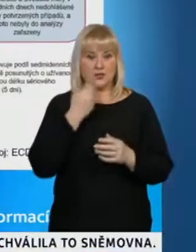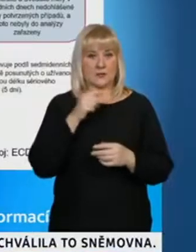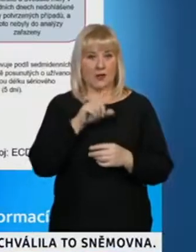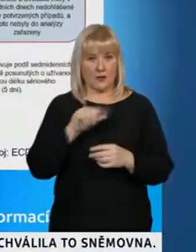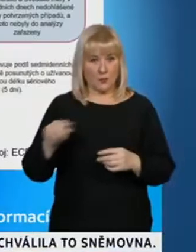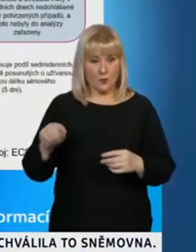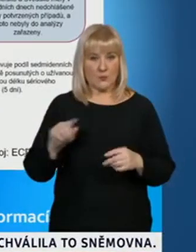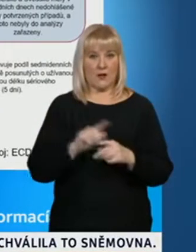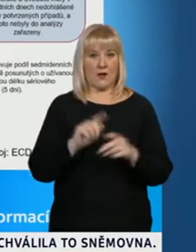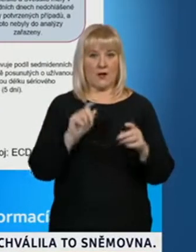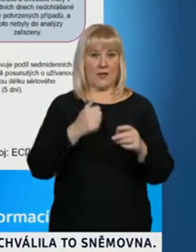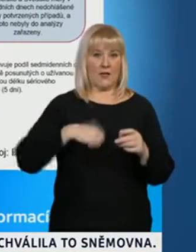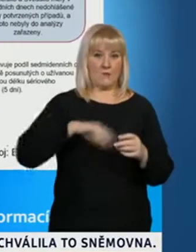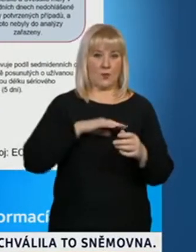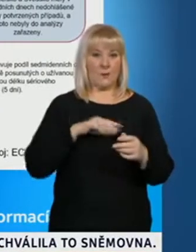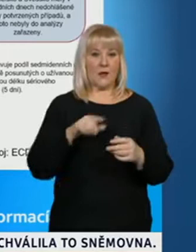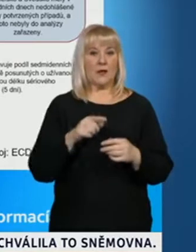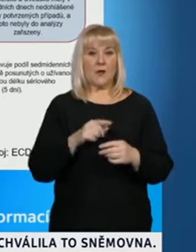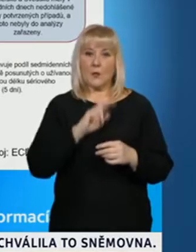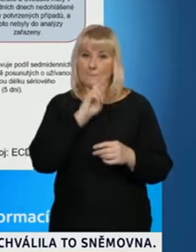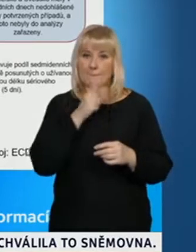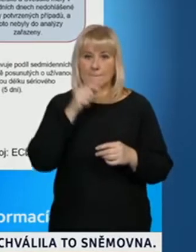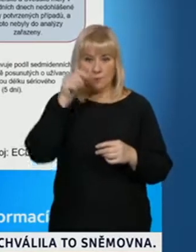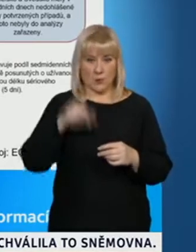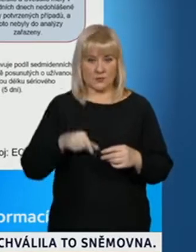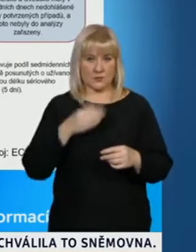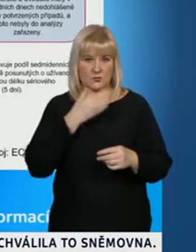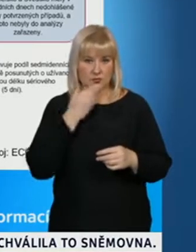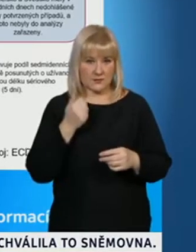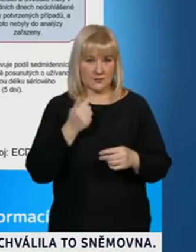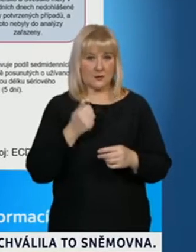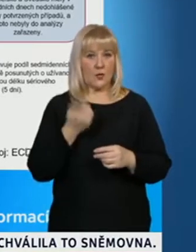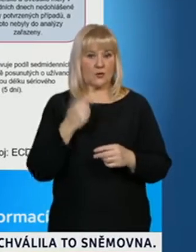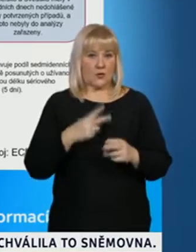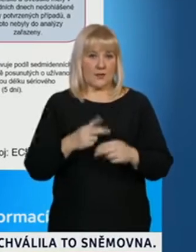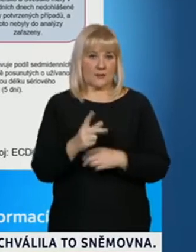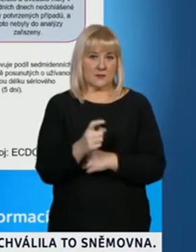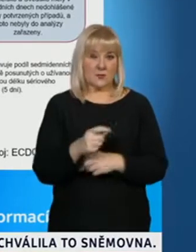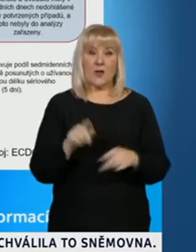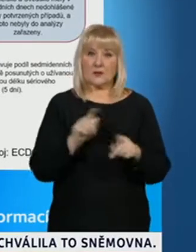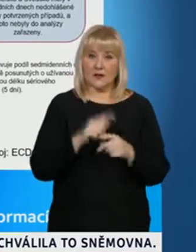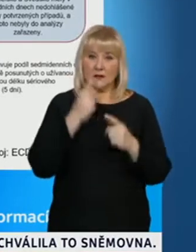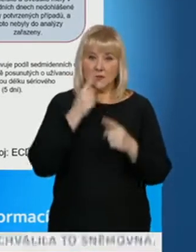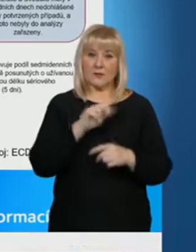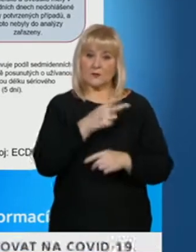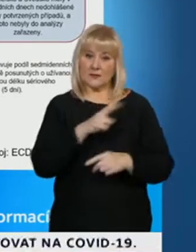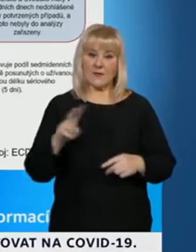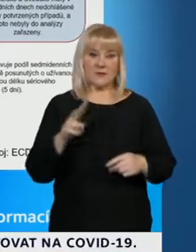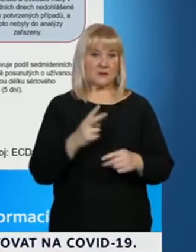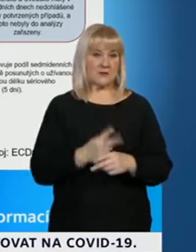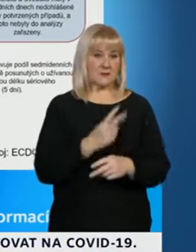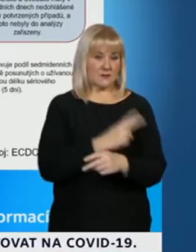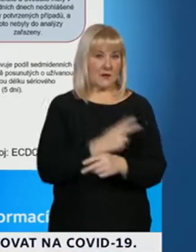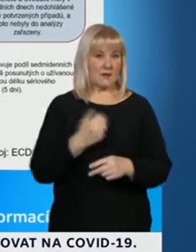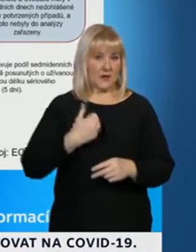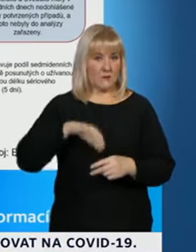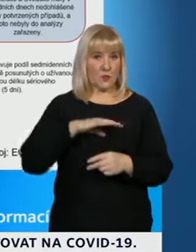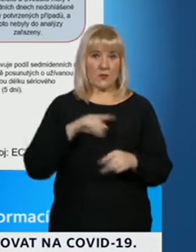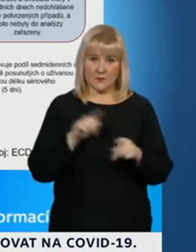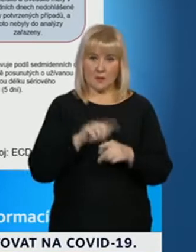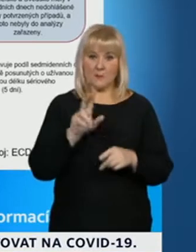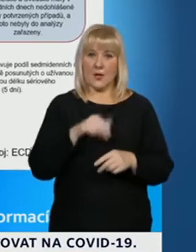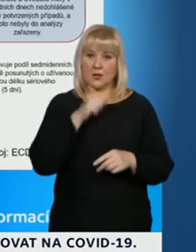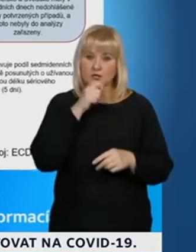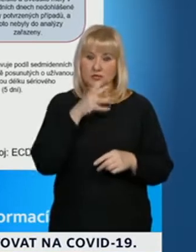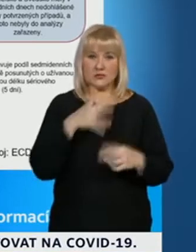listopadu. To je ten modrý sloupeček a vidíte, že řada evropských států čisto do detailu nechci. Má to reproduční